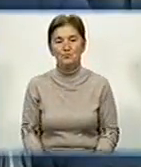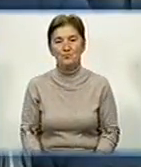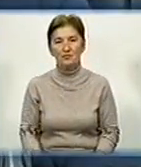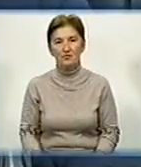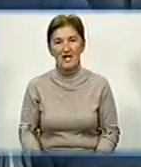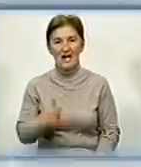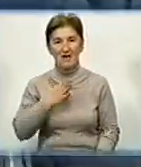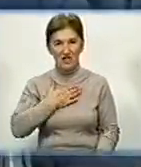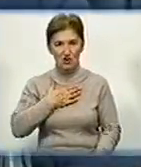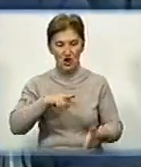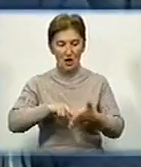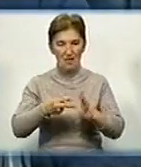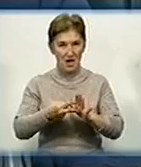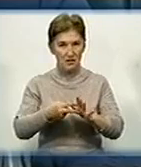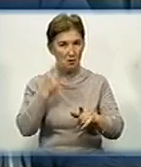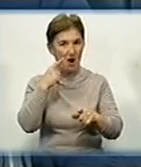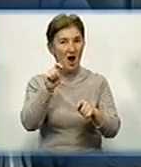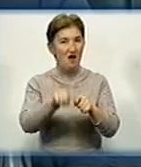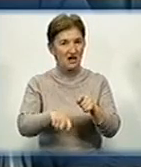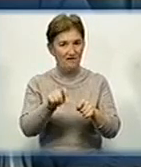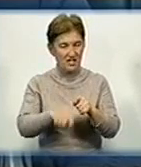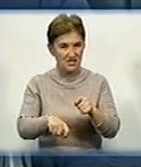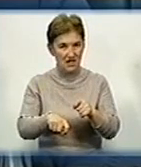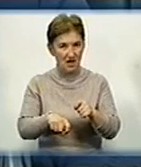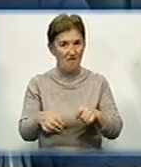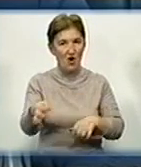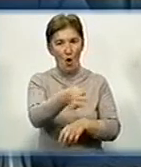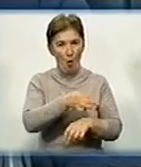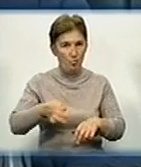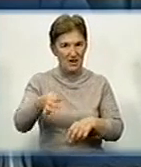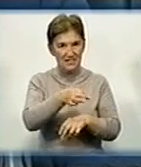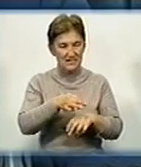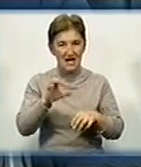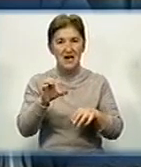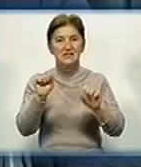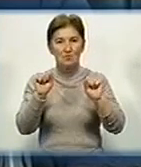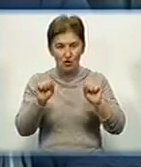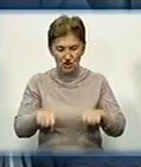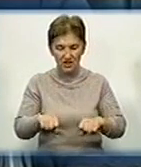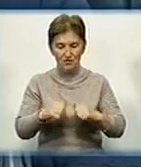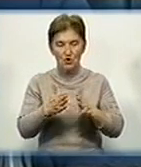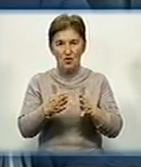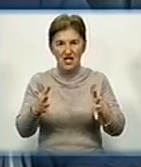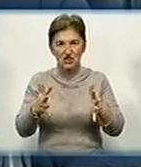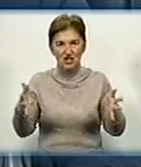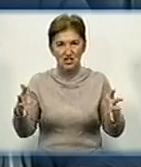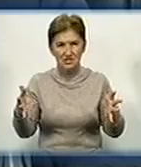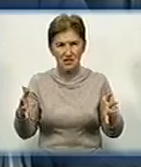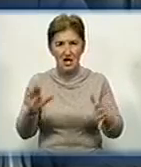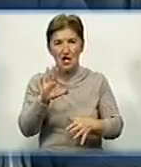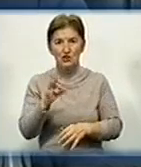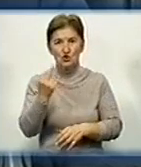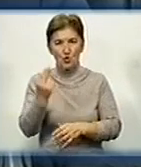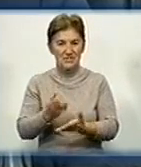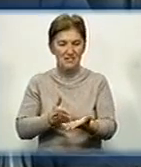У наших планах ревізія приміщень медзакладів в області з можливістю розширити мережи аптечних закладів, соціального